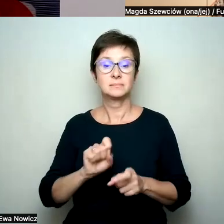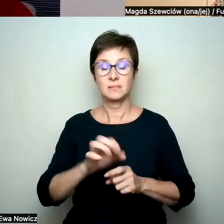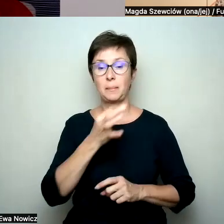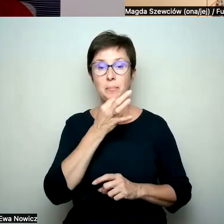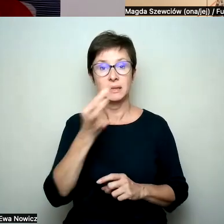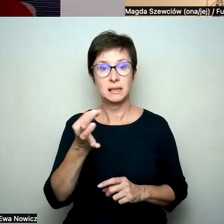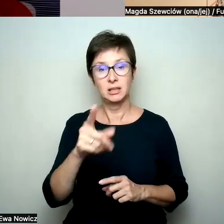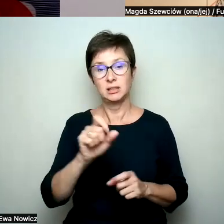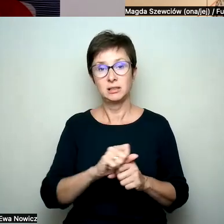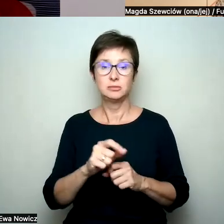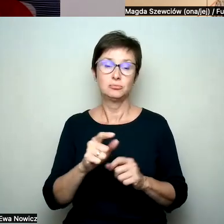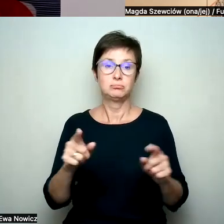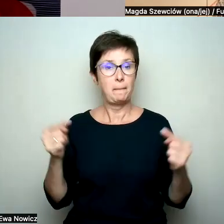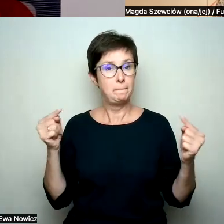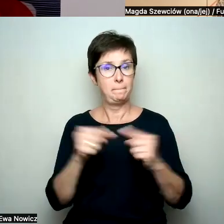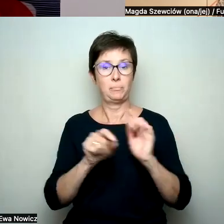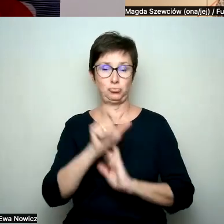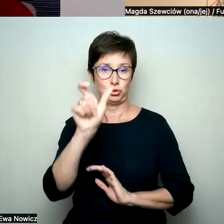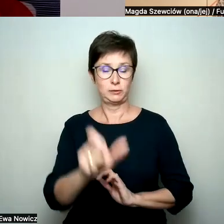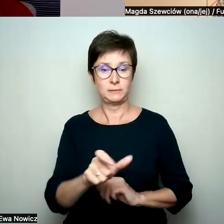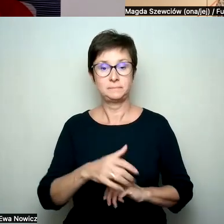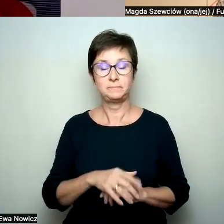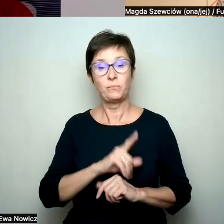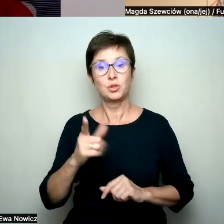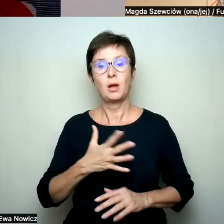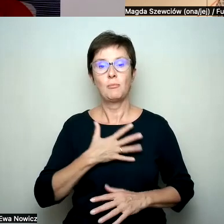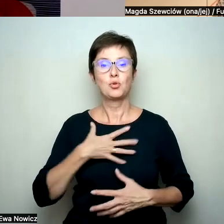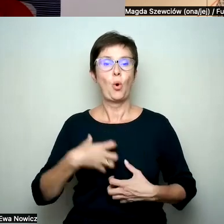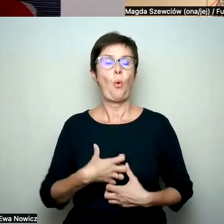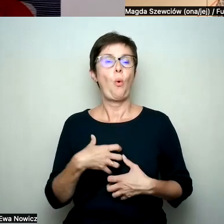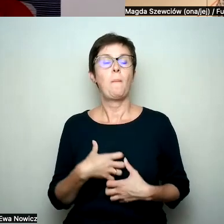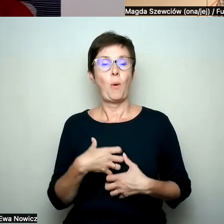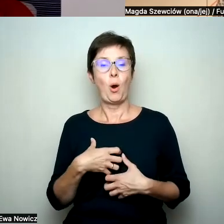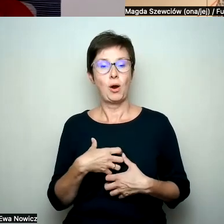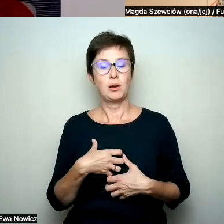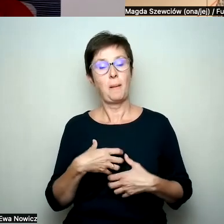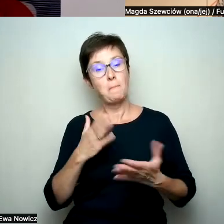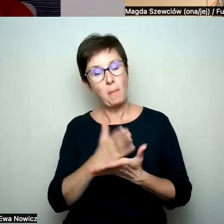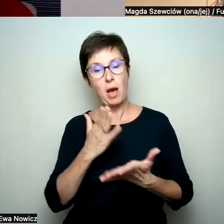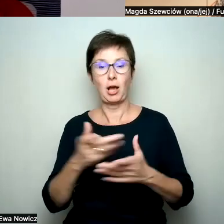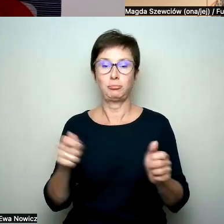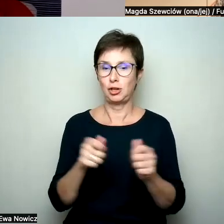które myślę jest idealne dla Ciebie, więc koniecznie je zadam. Czy poczucie humoru pomaga, przeszkadza, czy nie ma znaczeniu w byciu